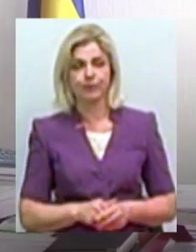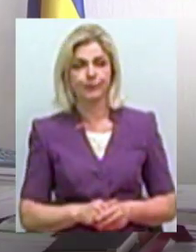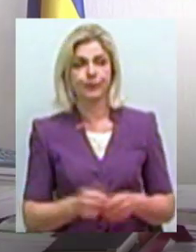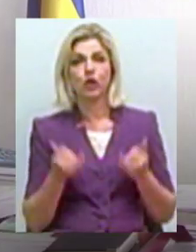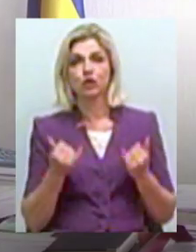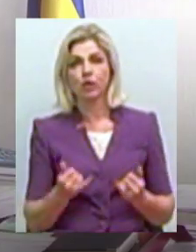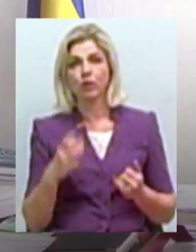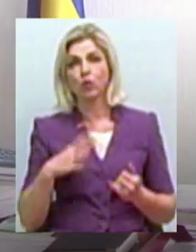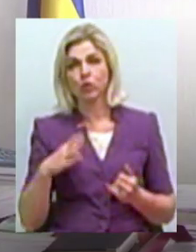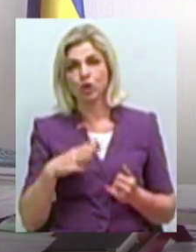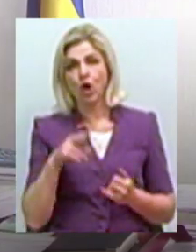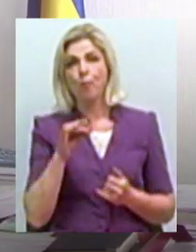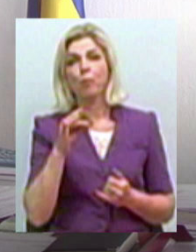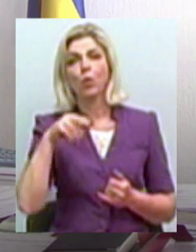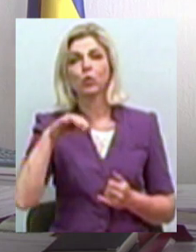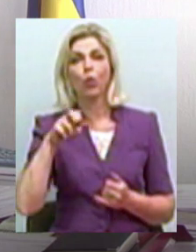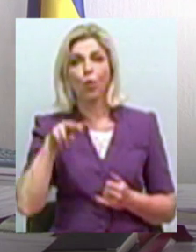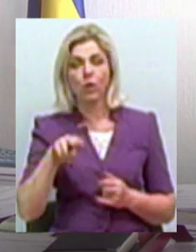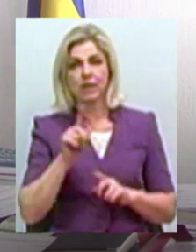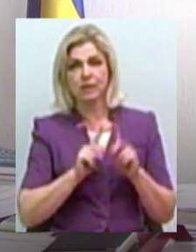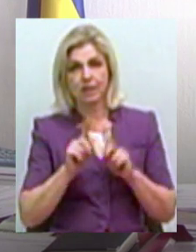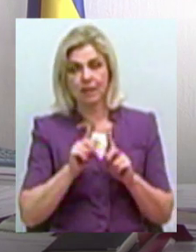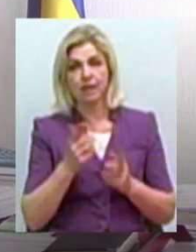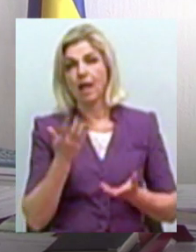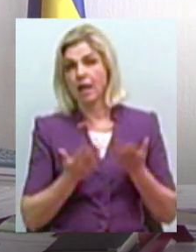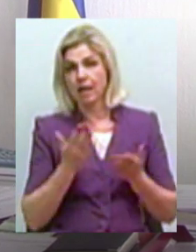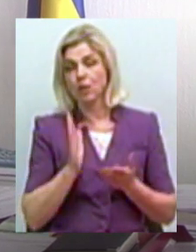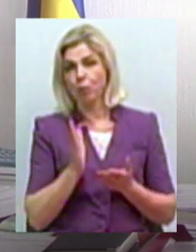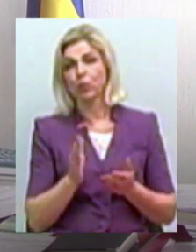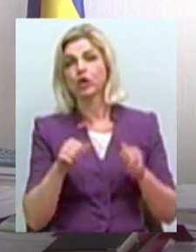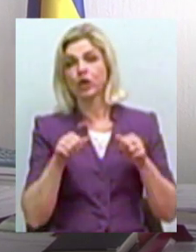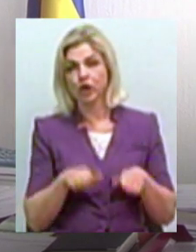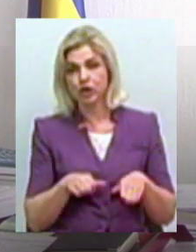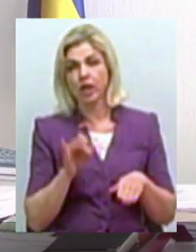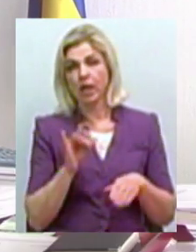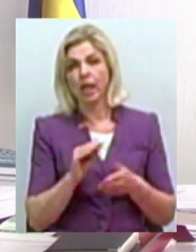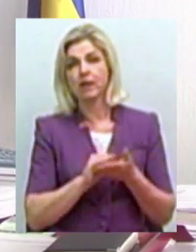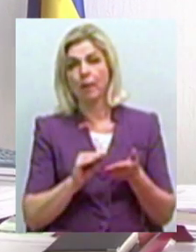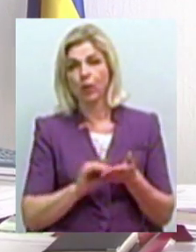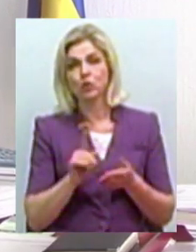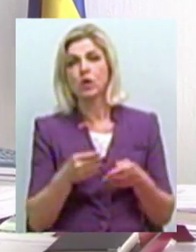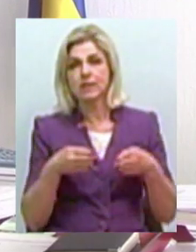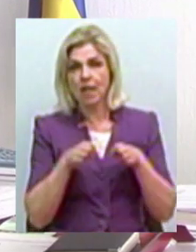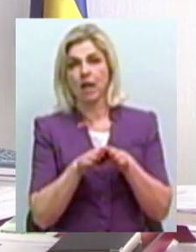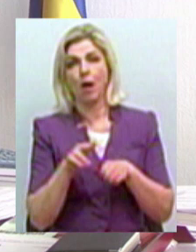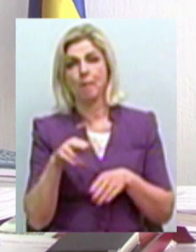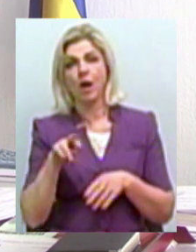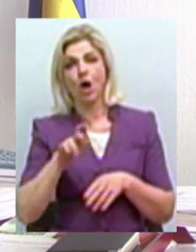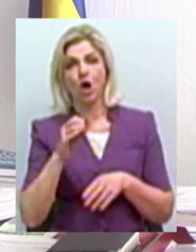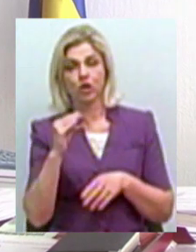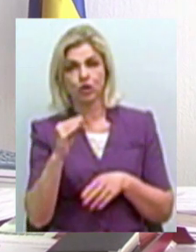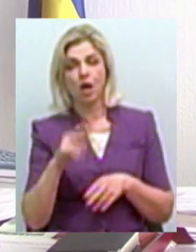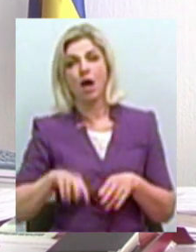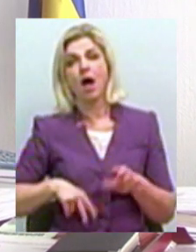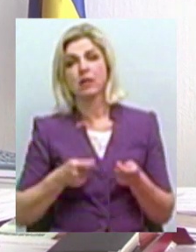очікуємо протокол засідання, якщо все ж таки буде прийнято рішення і виписане про те, що закриття пляжів, адміністрація